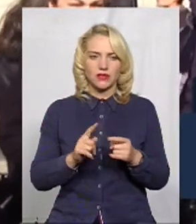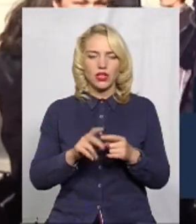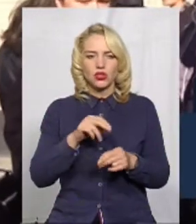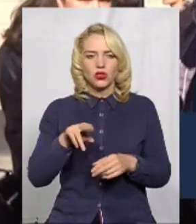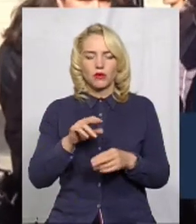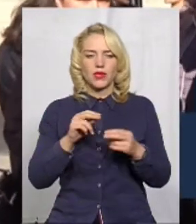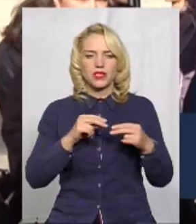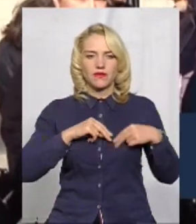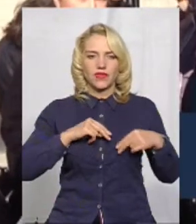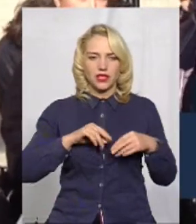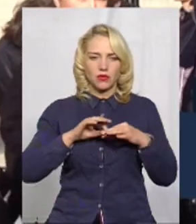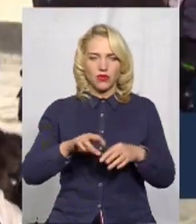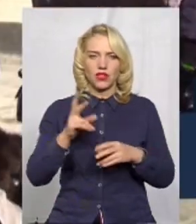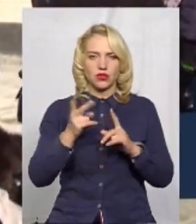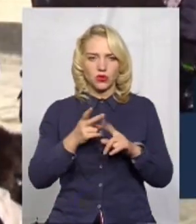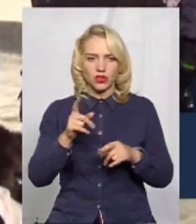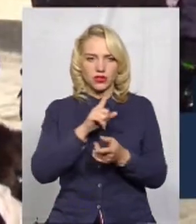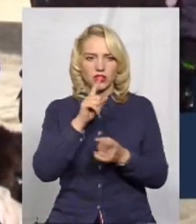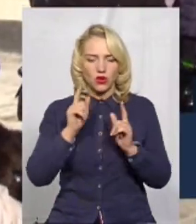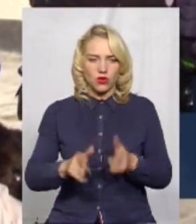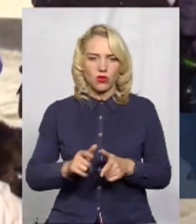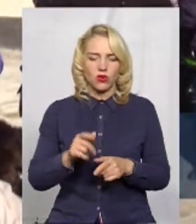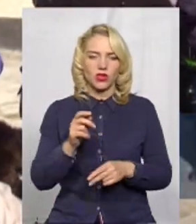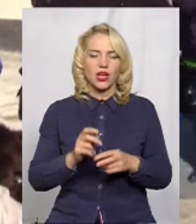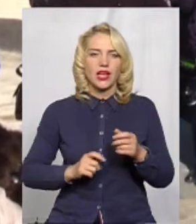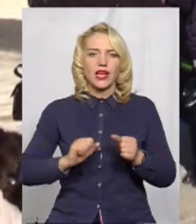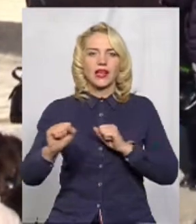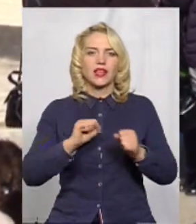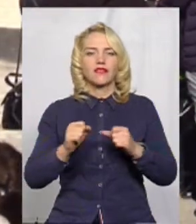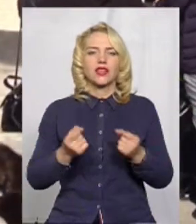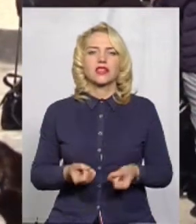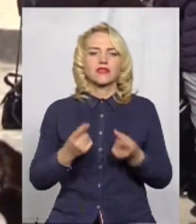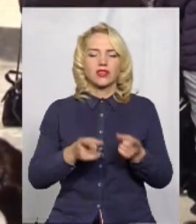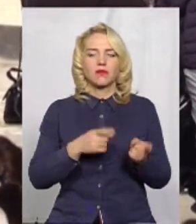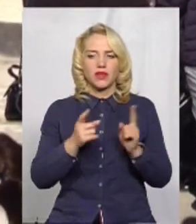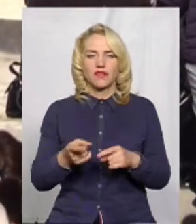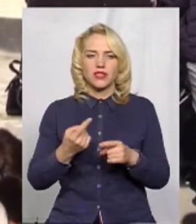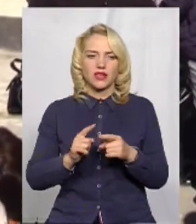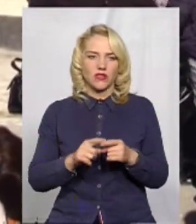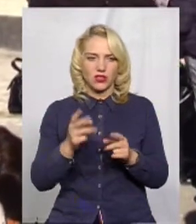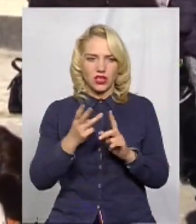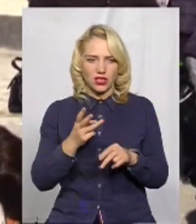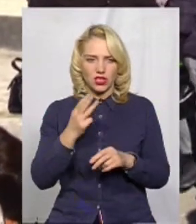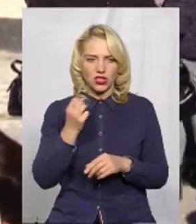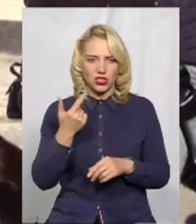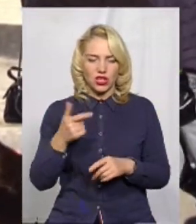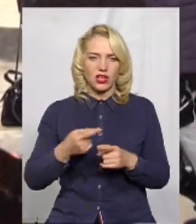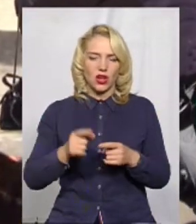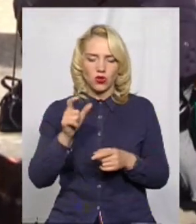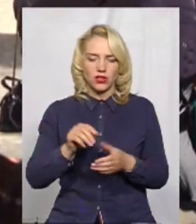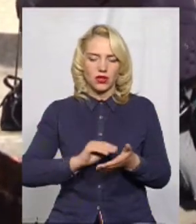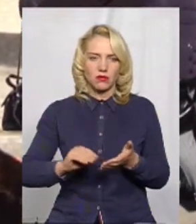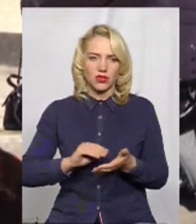перевели. Друге, згода керівника звідки перевести, вона є. І третій шаг, людина пише заяву,